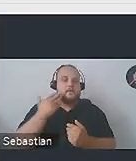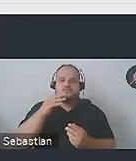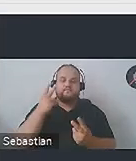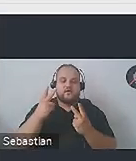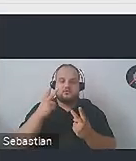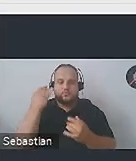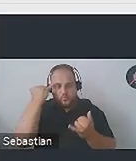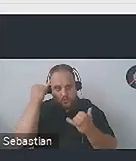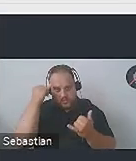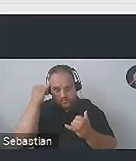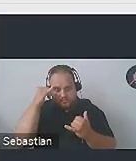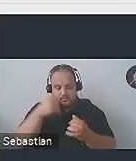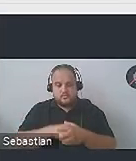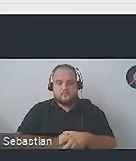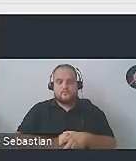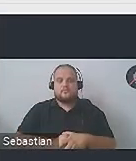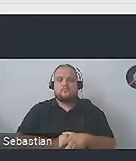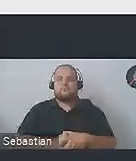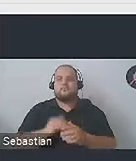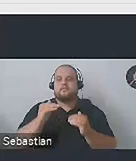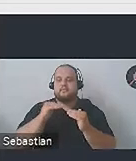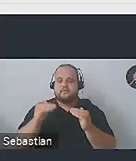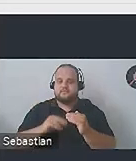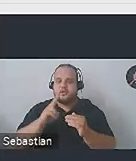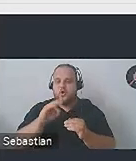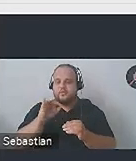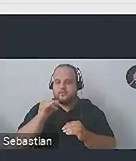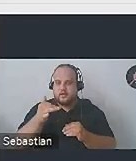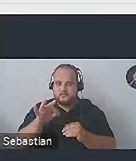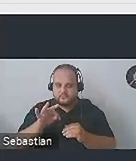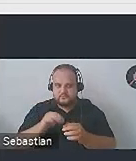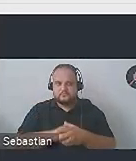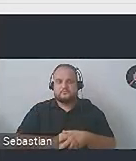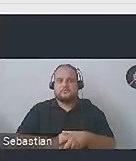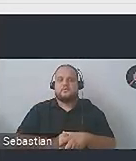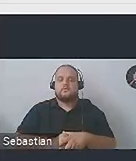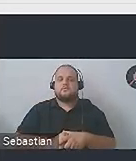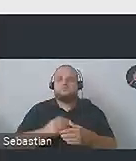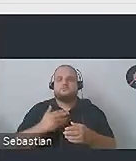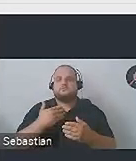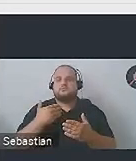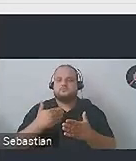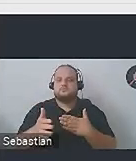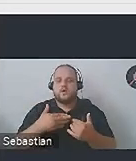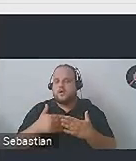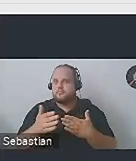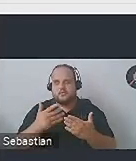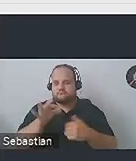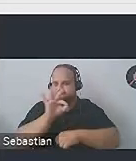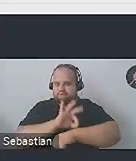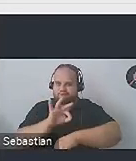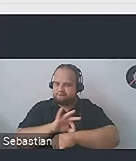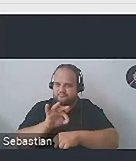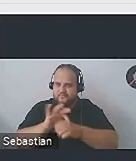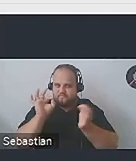błędy w dostępności cyfrowej. To są właśnie niskie kontrasty tekstu do tła, zagmatwana, nieczytelna architektura